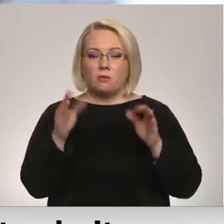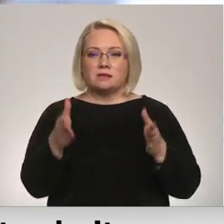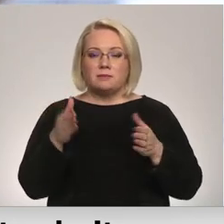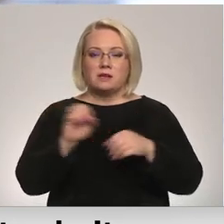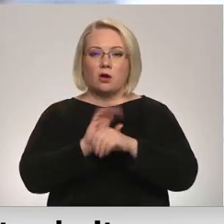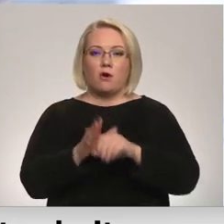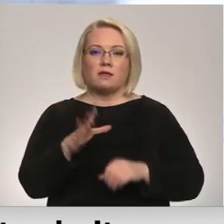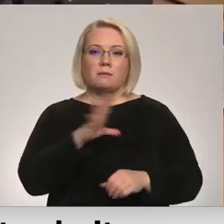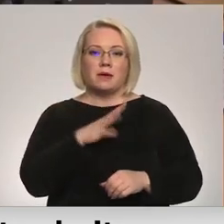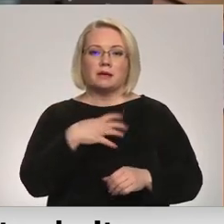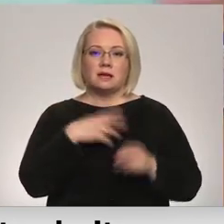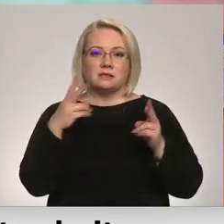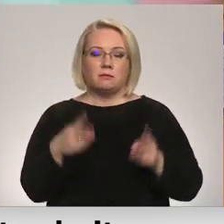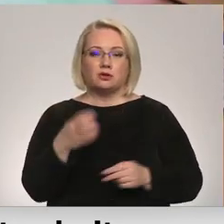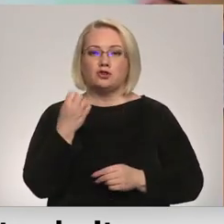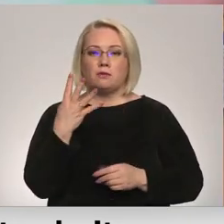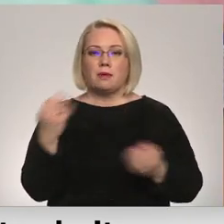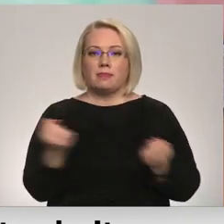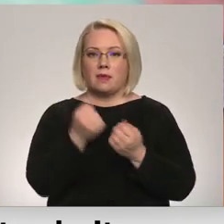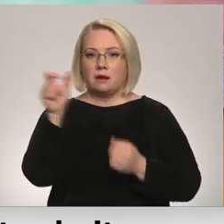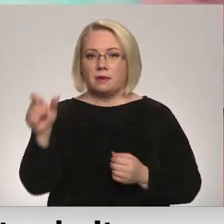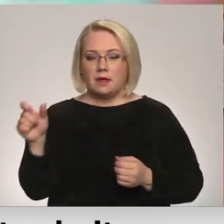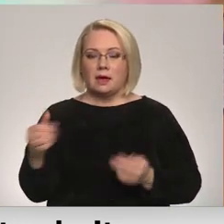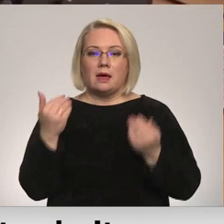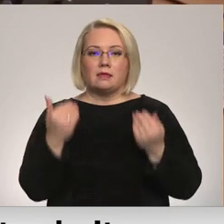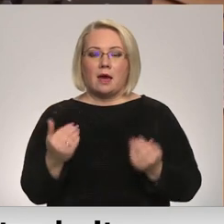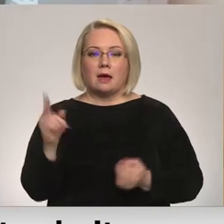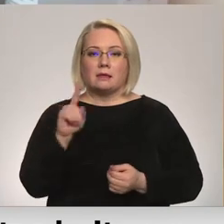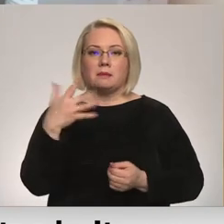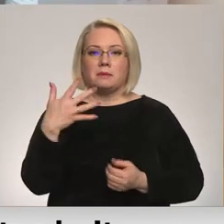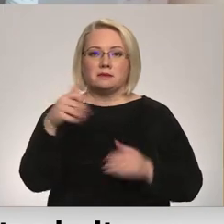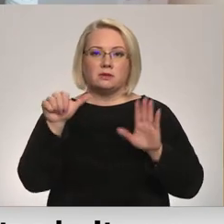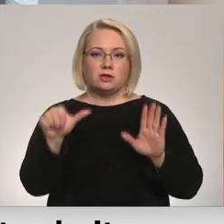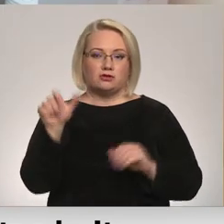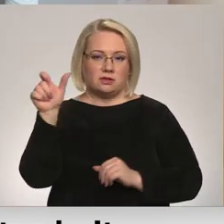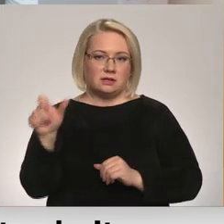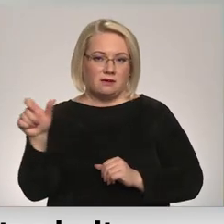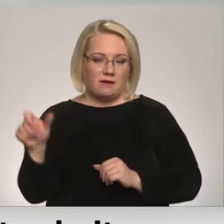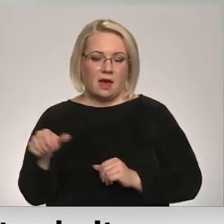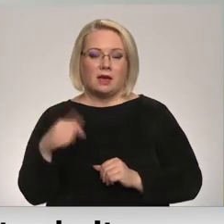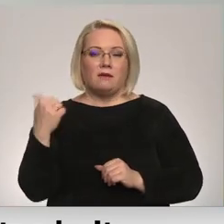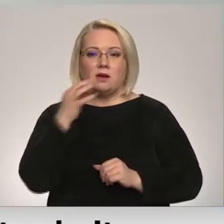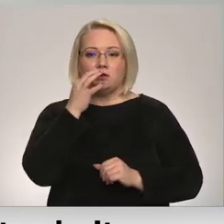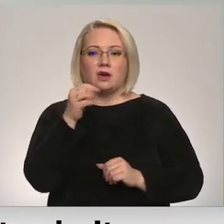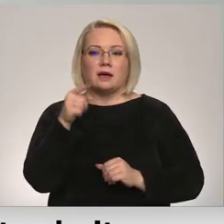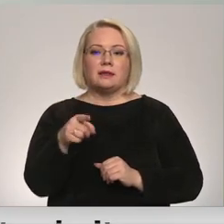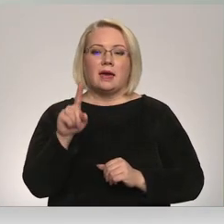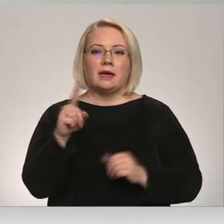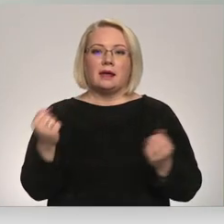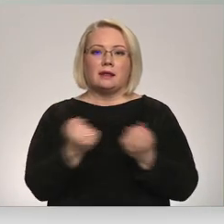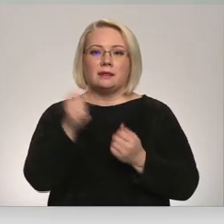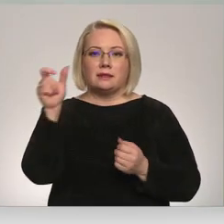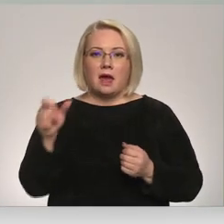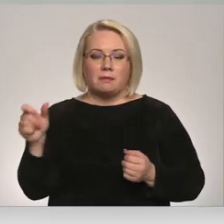ar Covidu bija sasirgūši 14 darbinieki. Šobrīd tie ir 56. Tas ir tikai tie darbinieki, par kuriem mēs